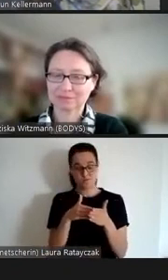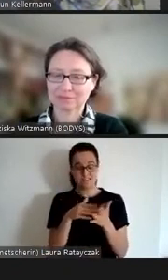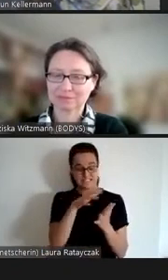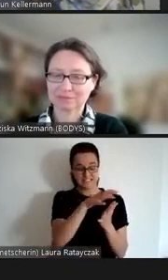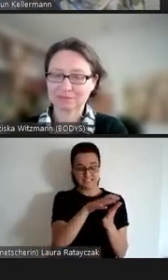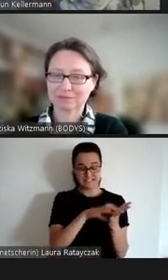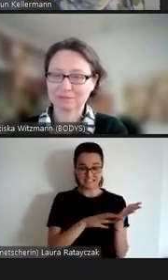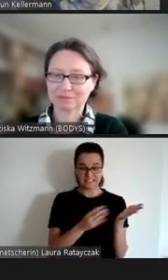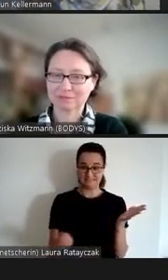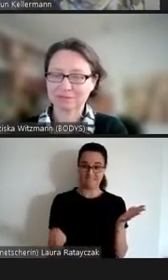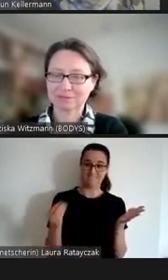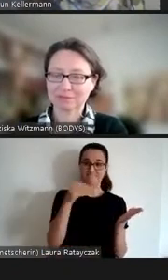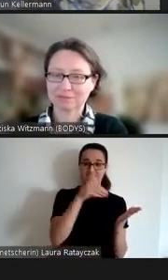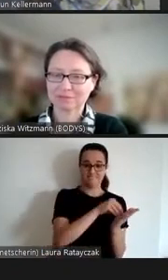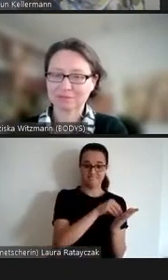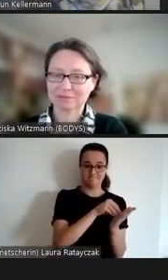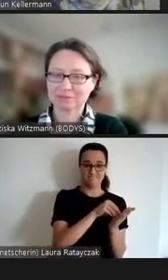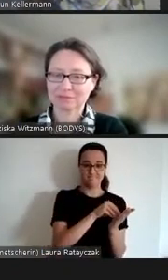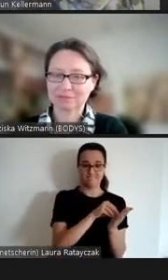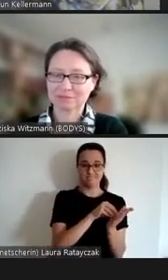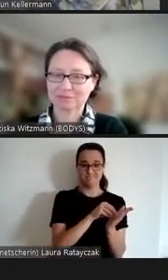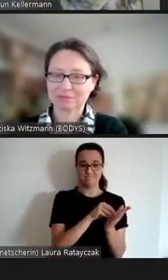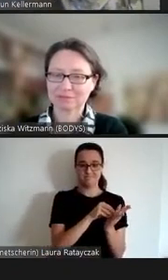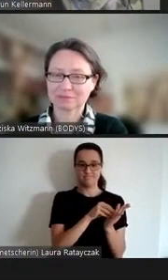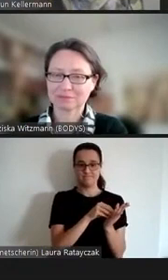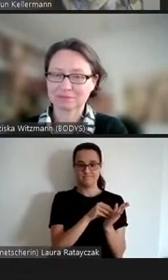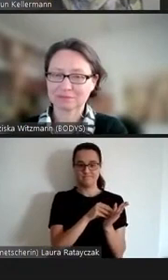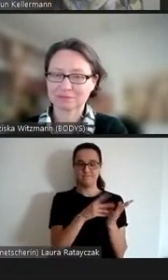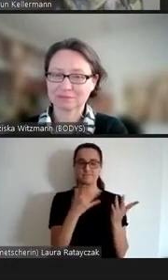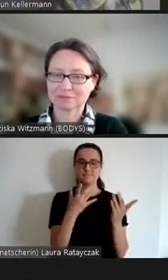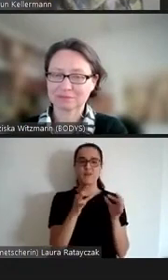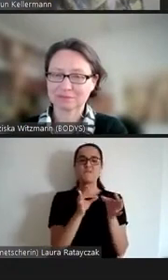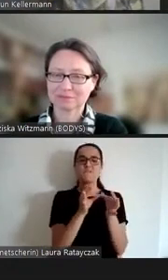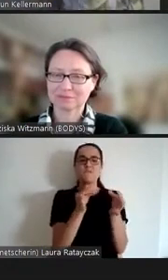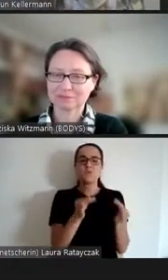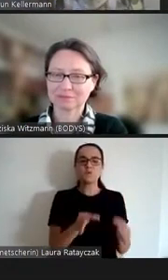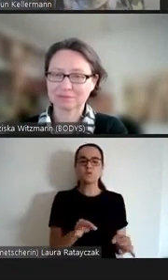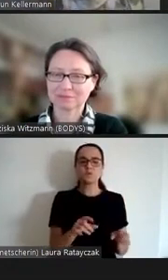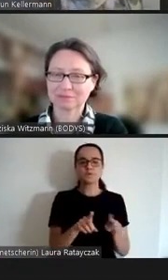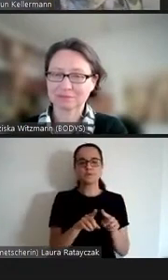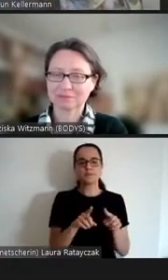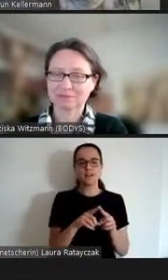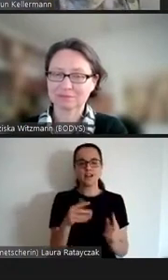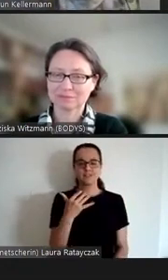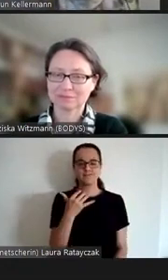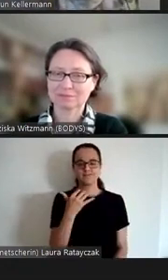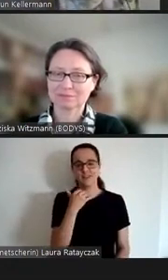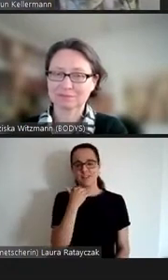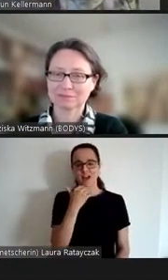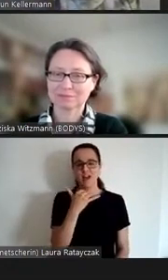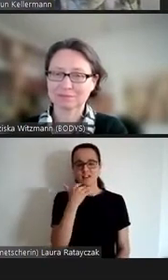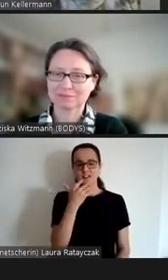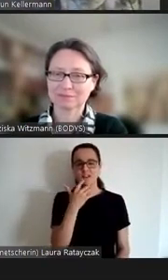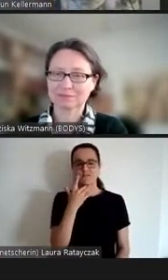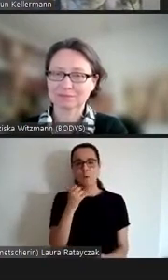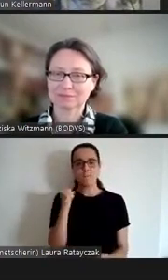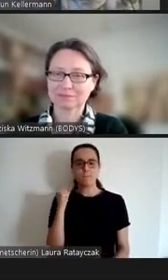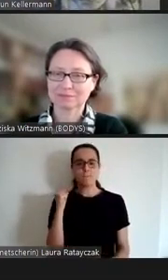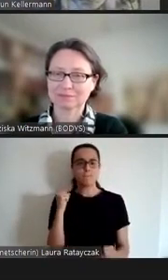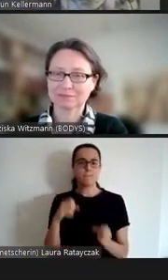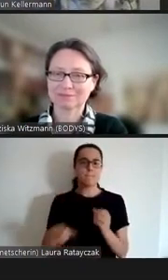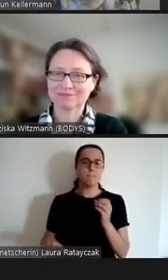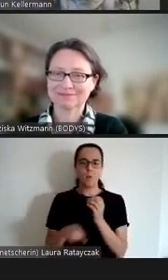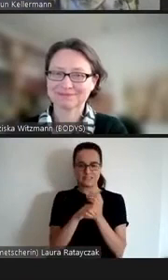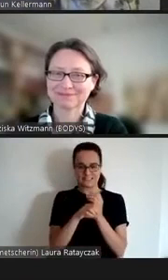funktioniert als narrative Prothese ich glaube das muss ich ein wenig